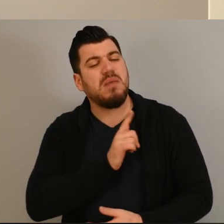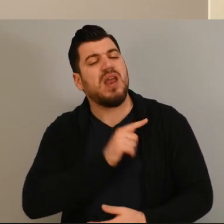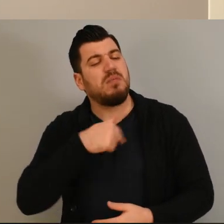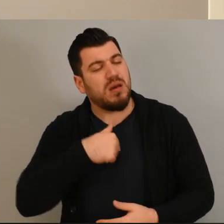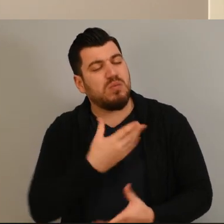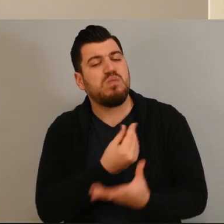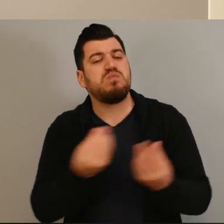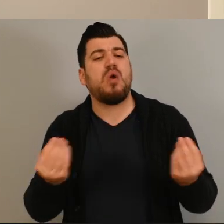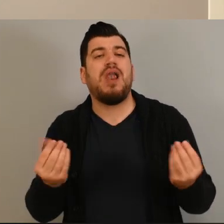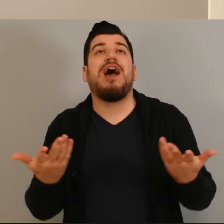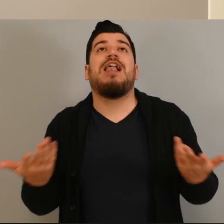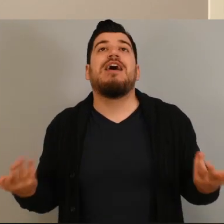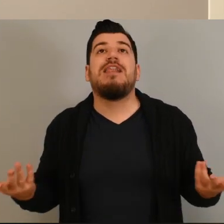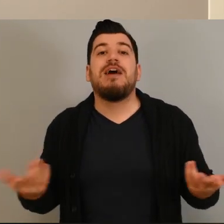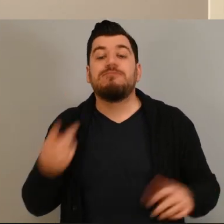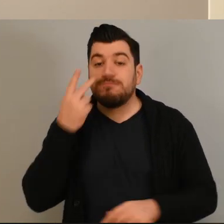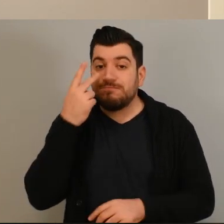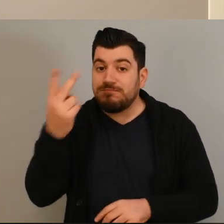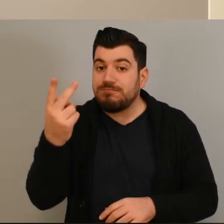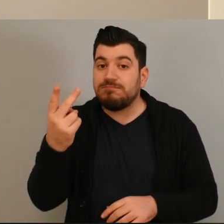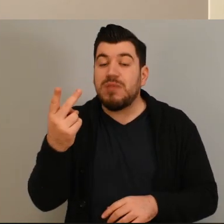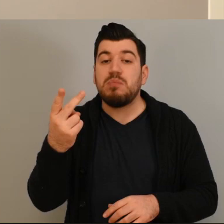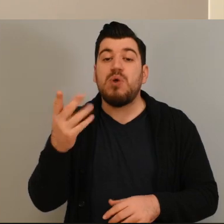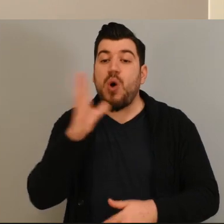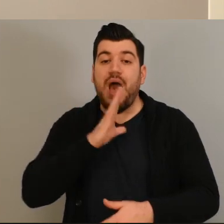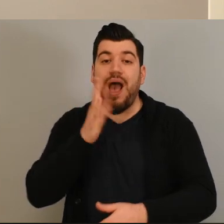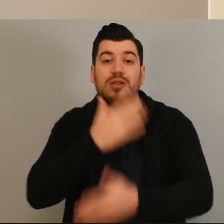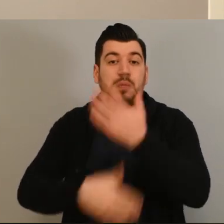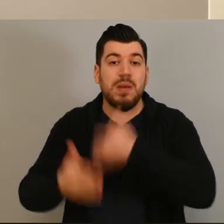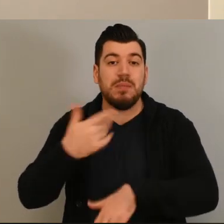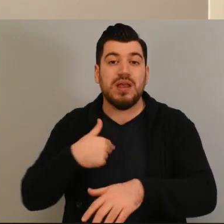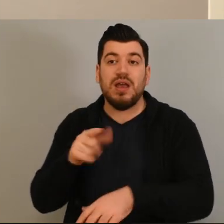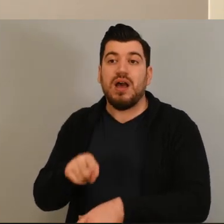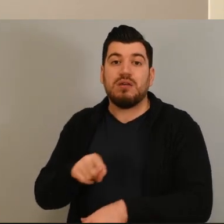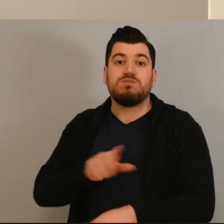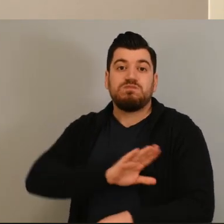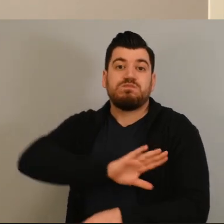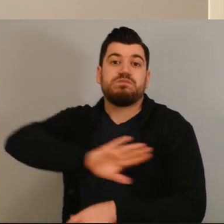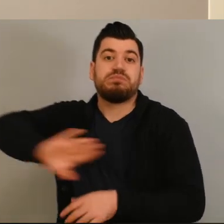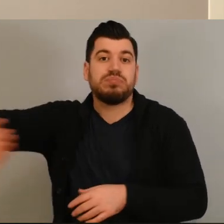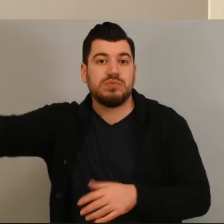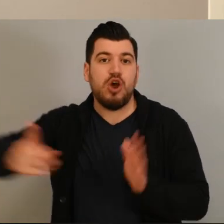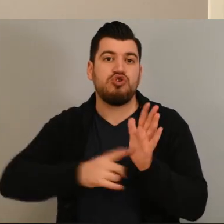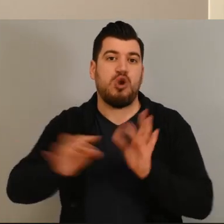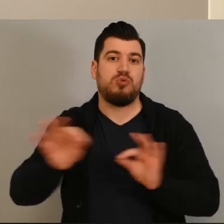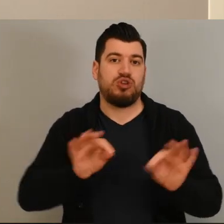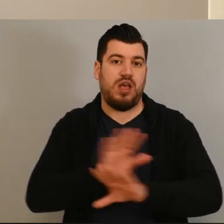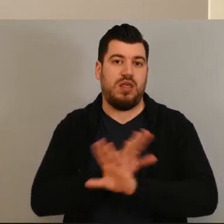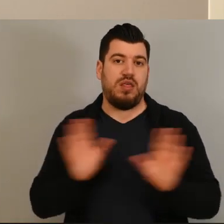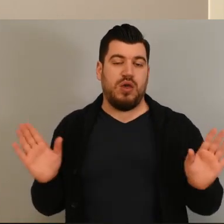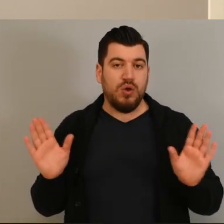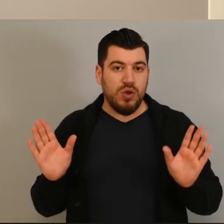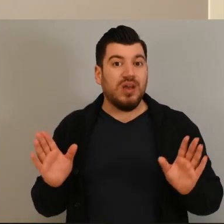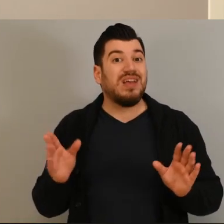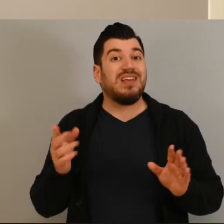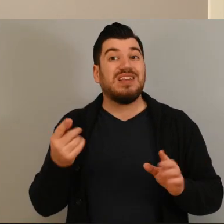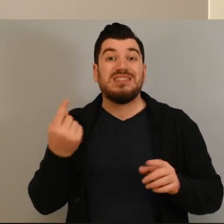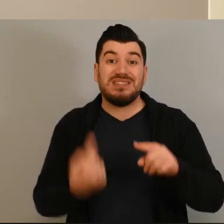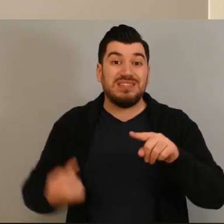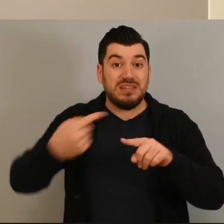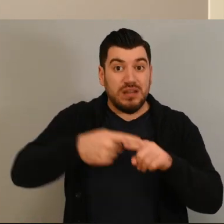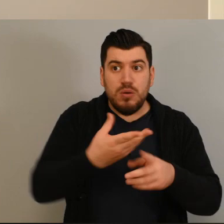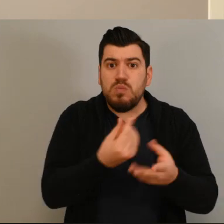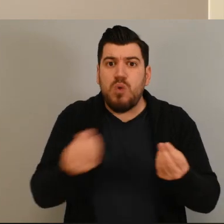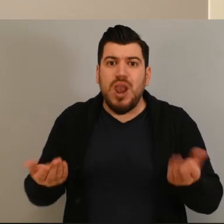ακόμη δεν έχει συμβεί στο ασφαλιστικό τίποτα για τους αναπήρους. Την ίδια στιγμή που πυκνώνουν οι καταγγελίες